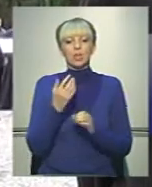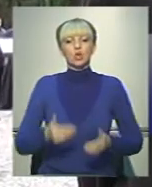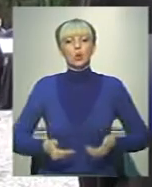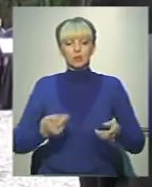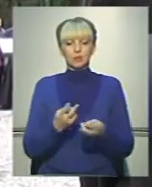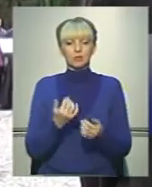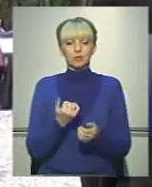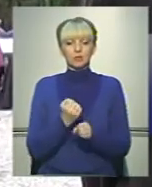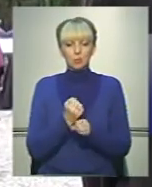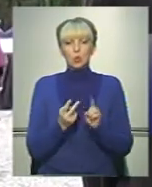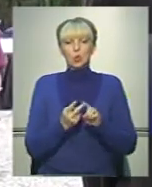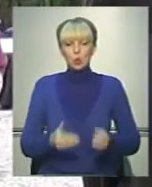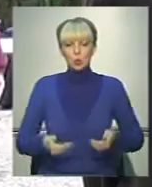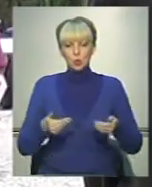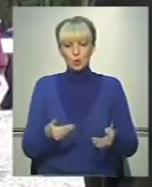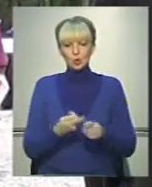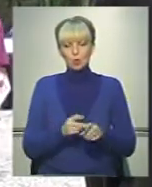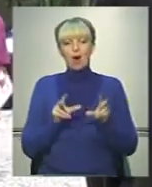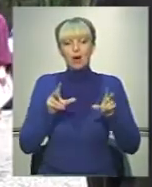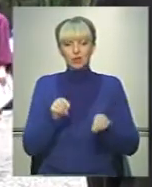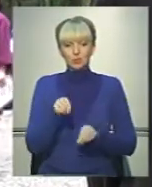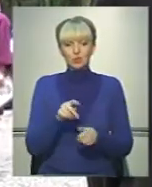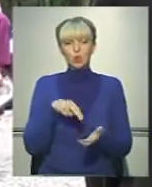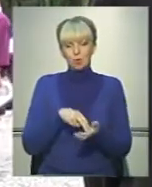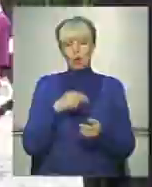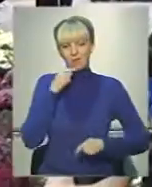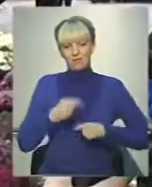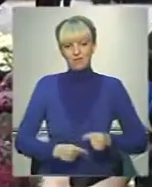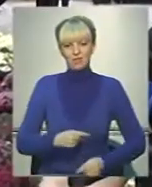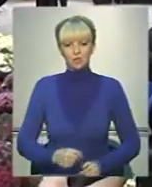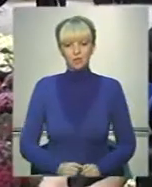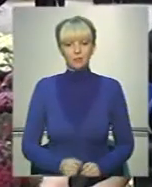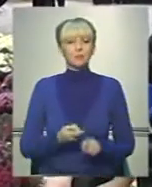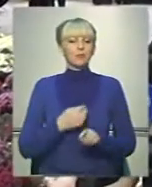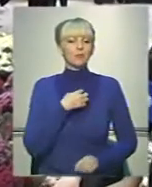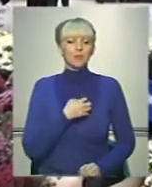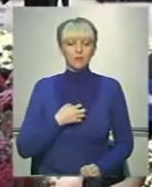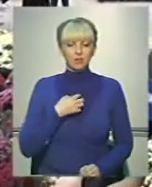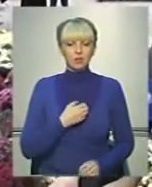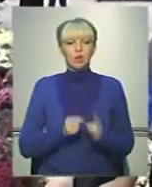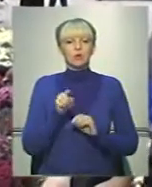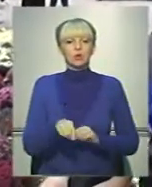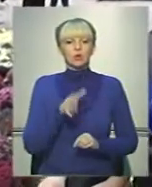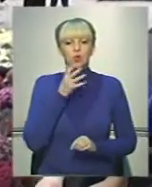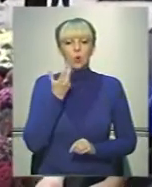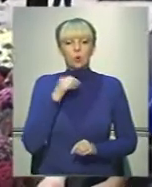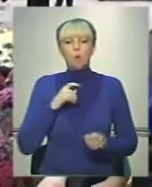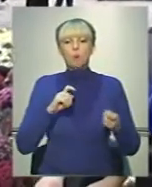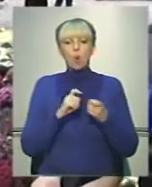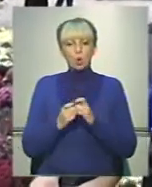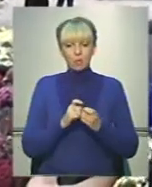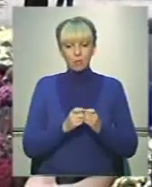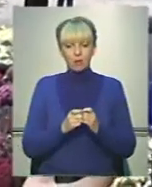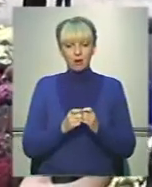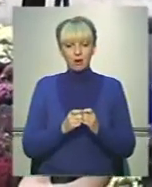тепер треба зробити другий крок. Це буде гарантія того, що він стоятиме вічно». «Це дуже важливо, що в той час, коли йшла боротьба